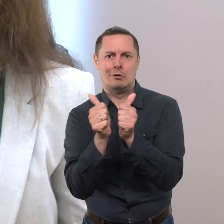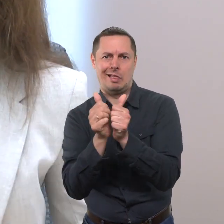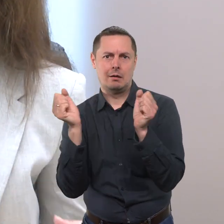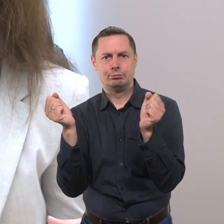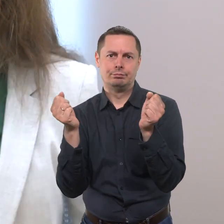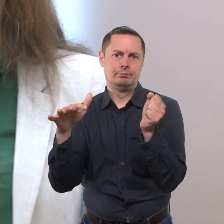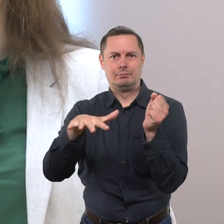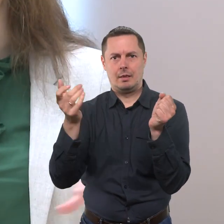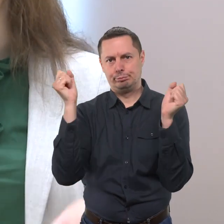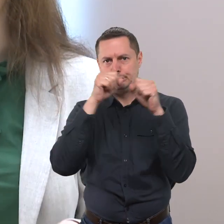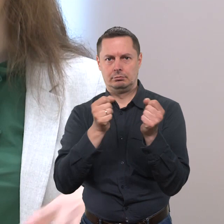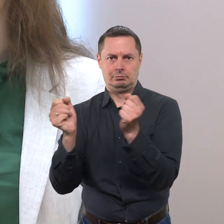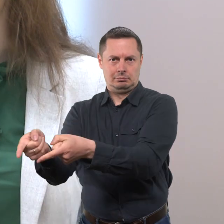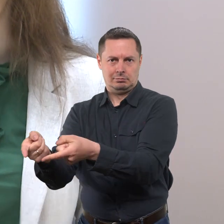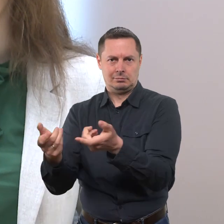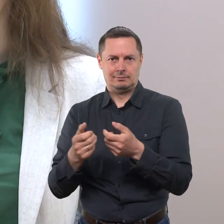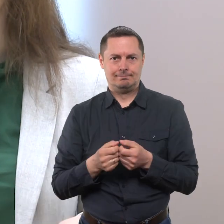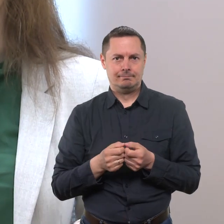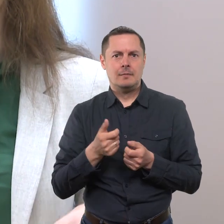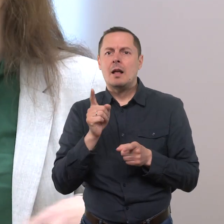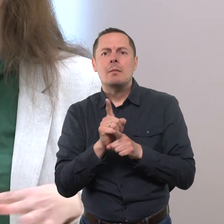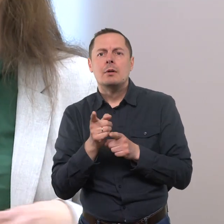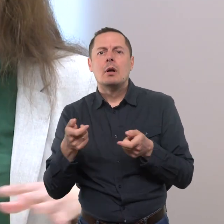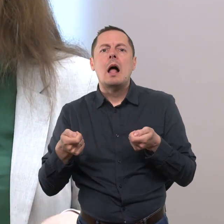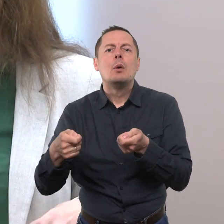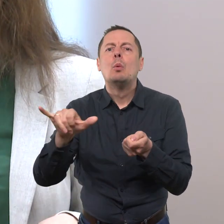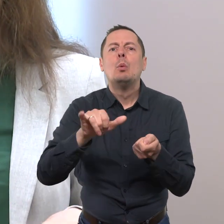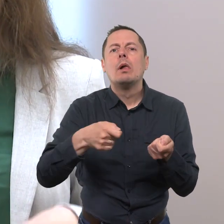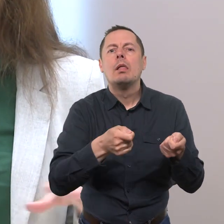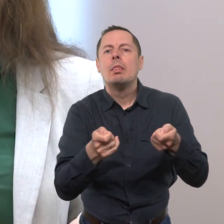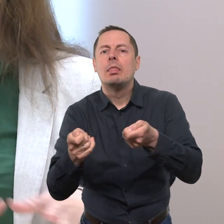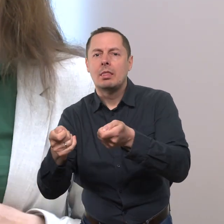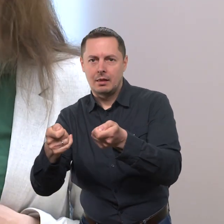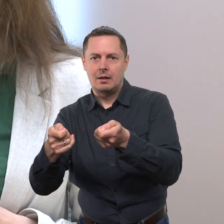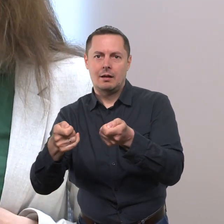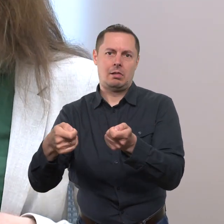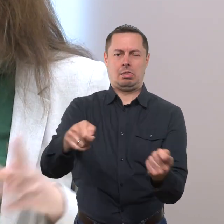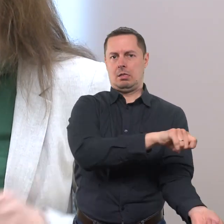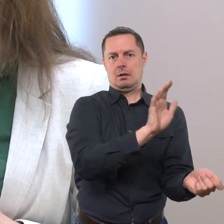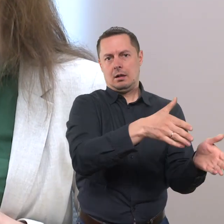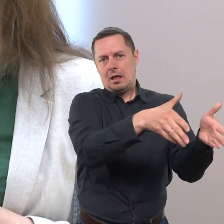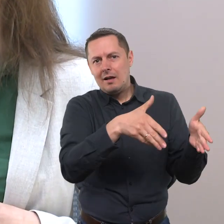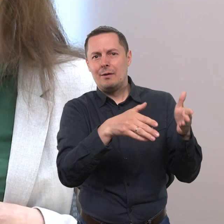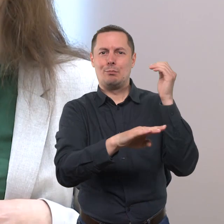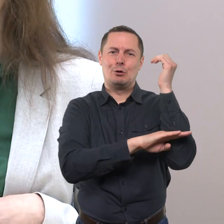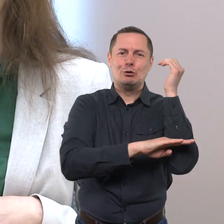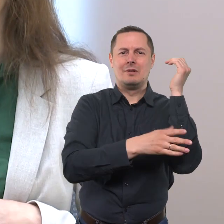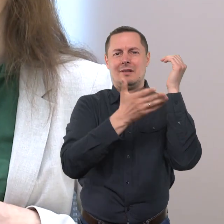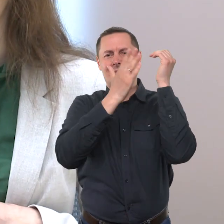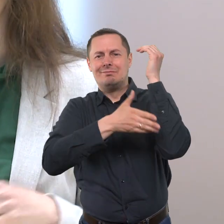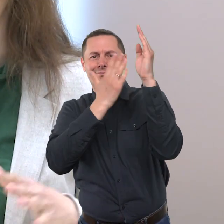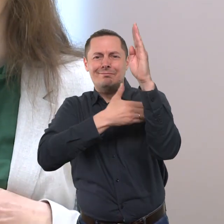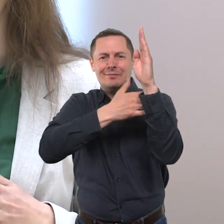kaiminas tvarkosi savo kiemą ir rame sąžinę, susidedai kokį karutį ir išveža paskaimyną, išverčia šakas,